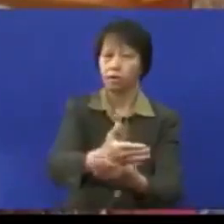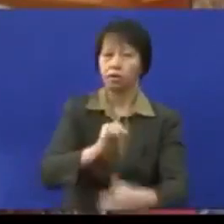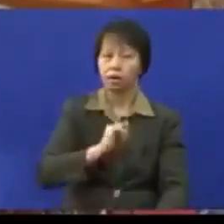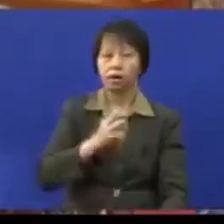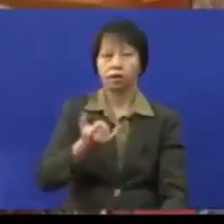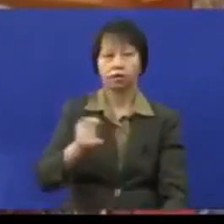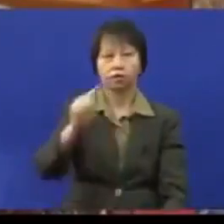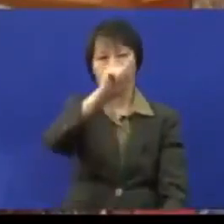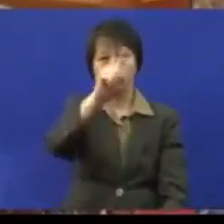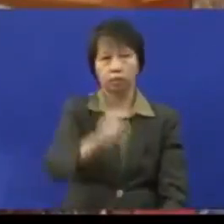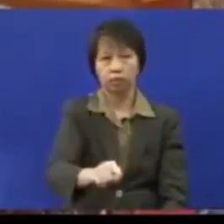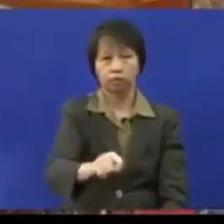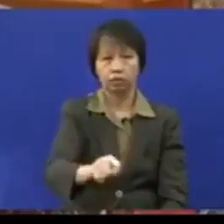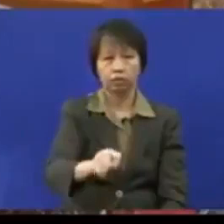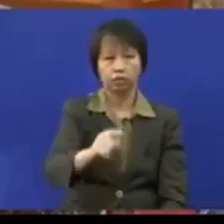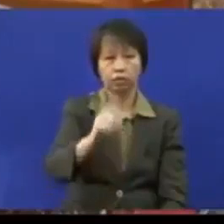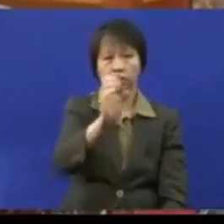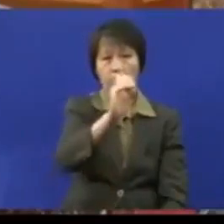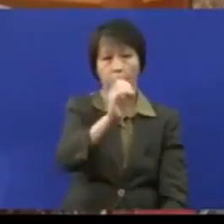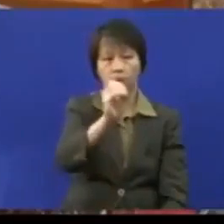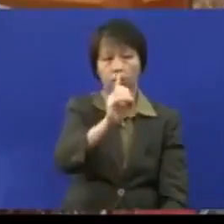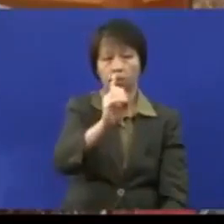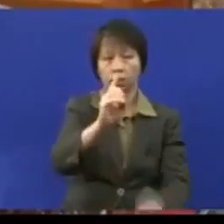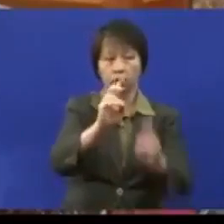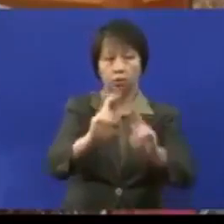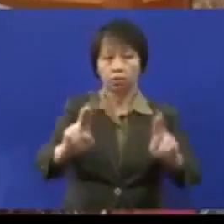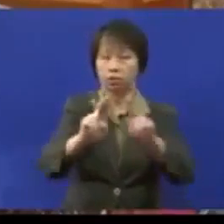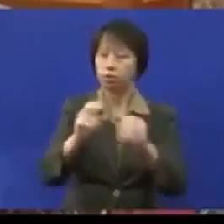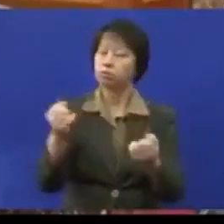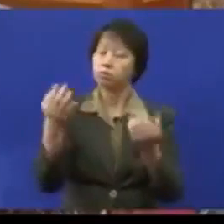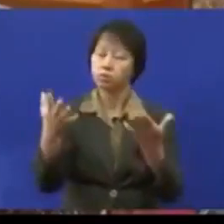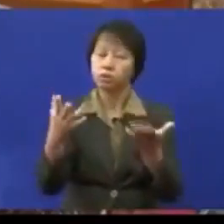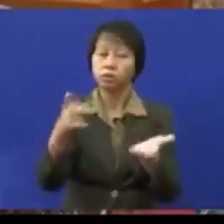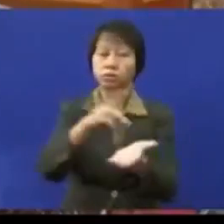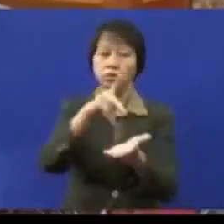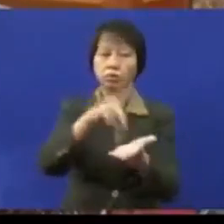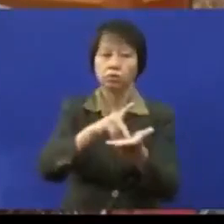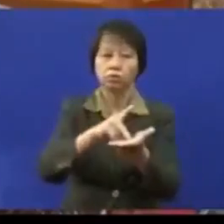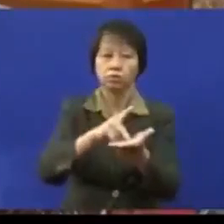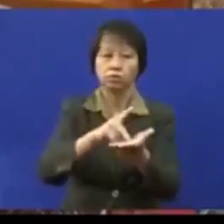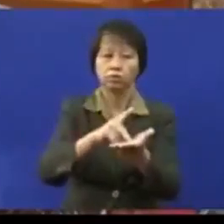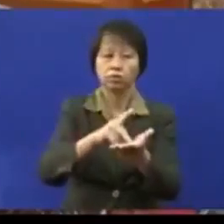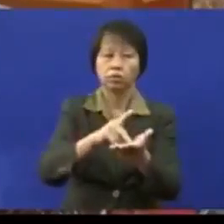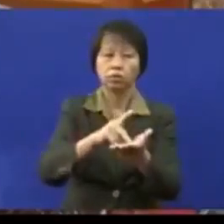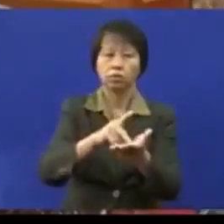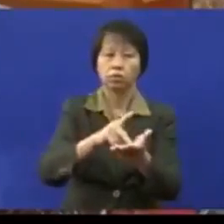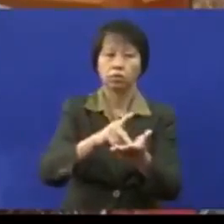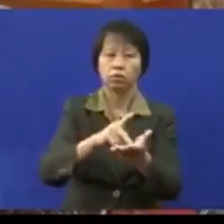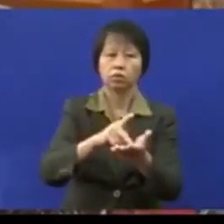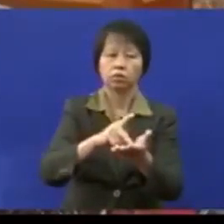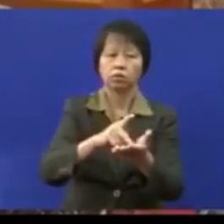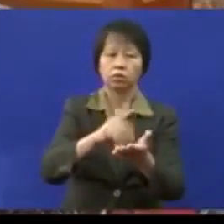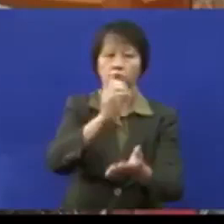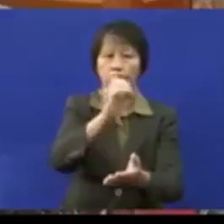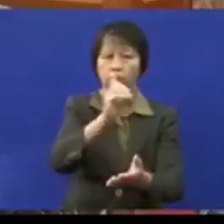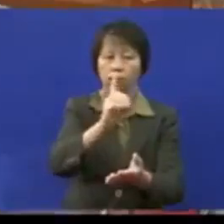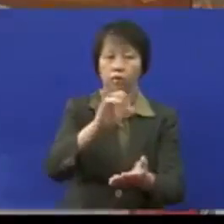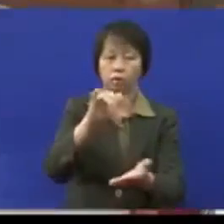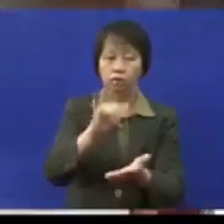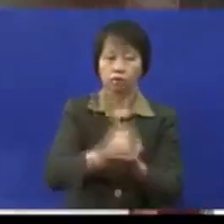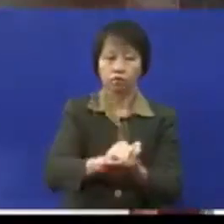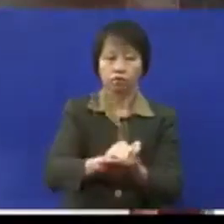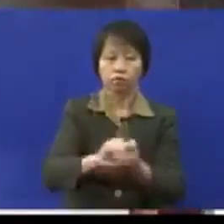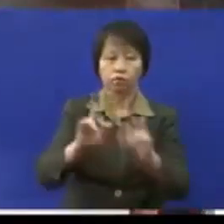ingin bertanya kepada Damansara Utama, berapa banyakkah pusat pembelian dalam komuniti di Damansara Utama yang mana